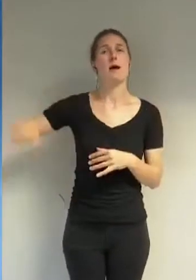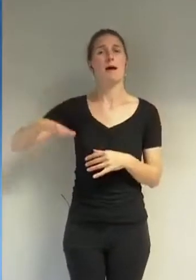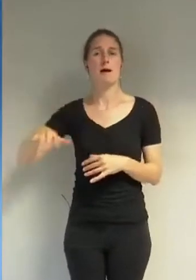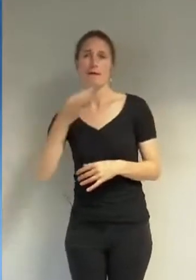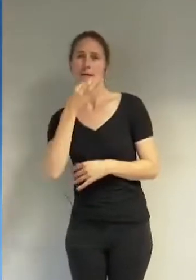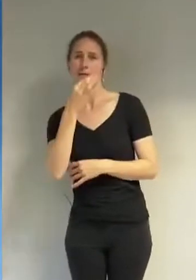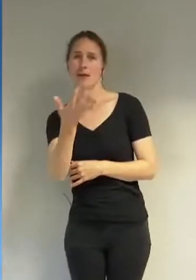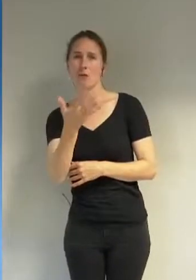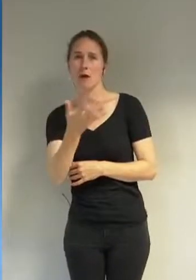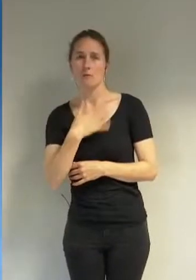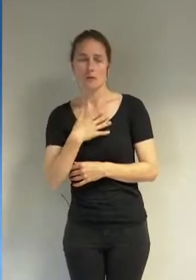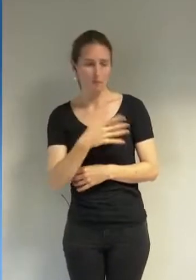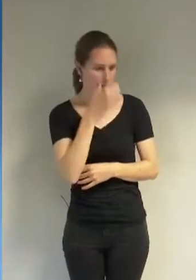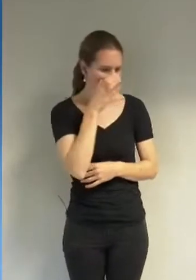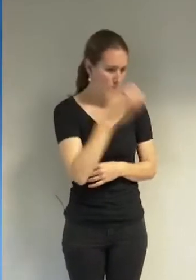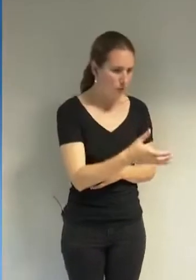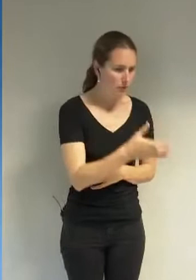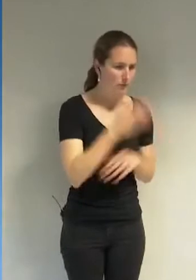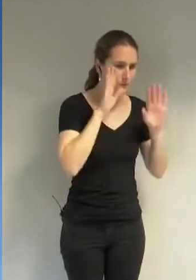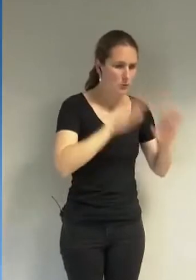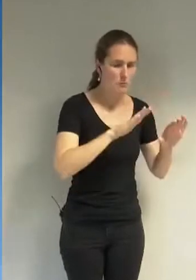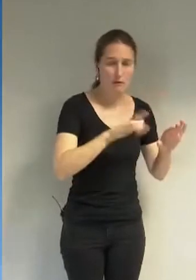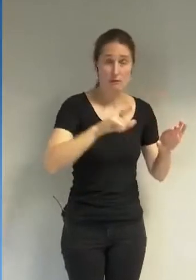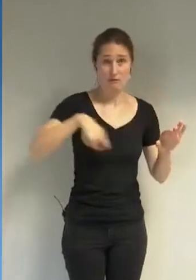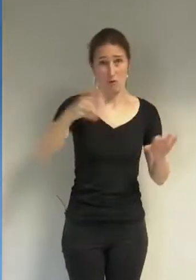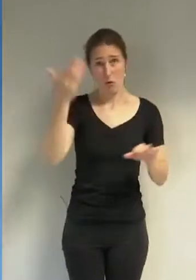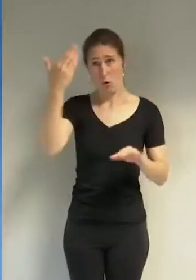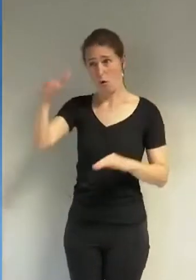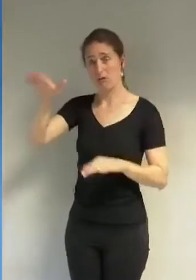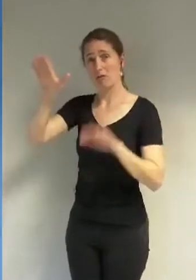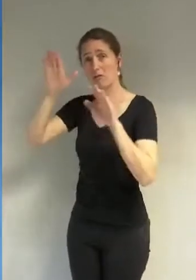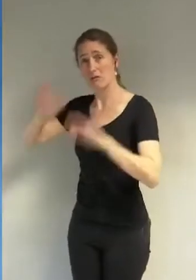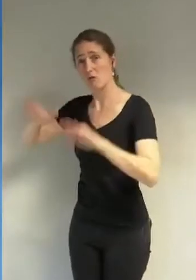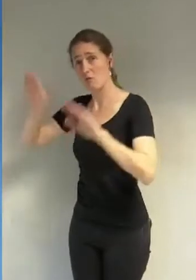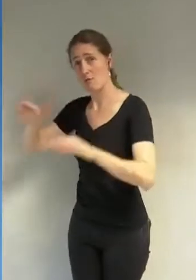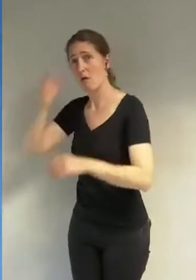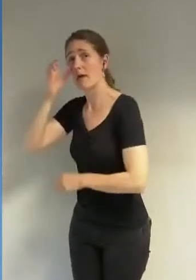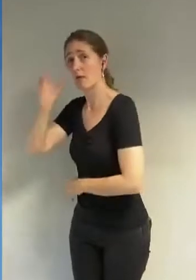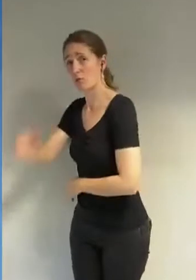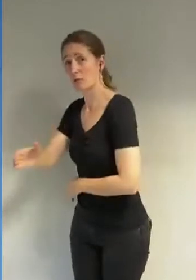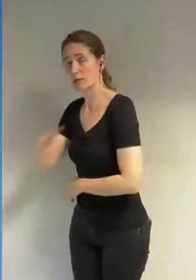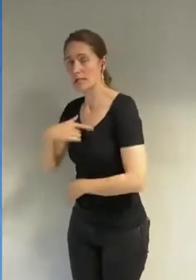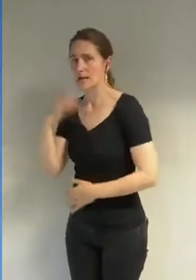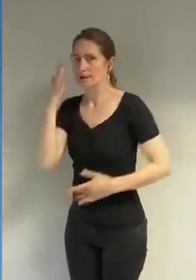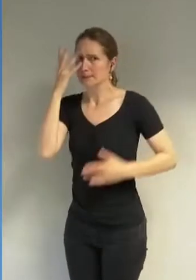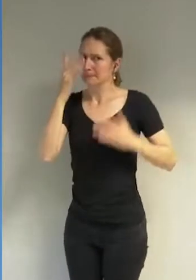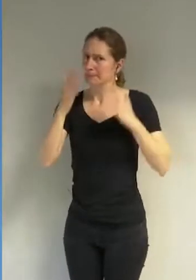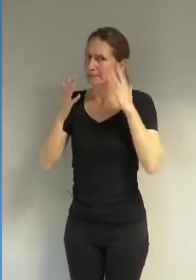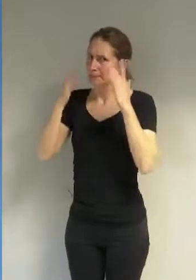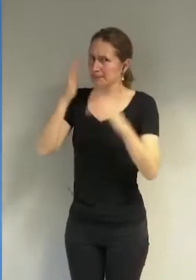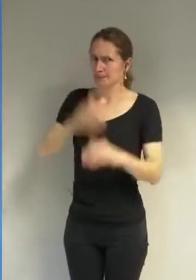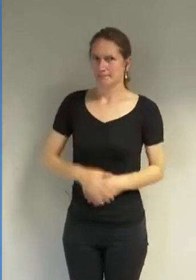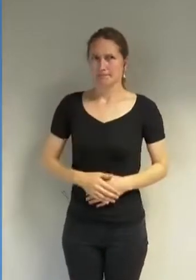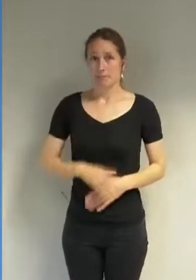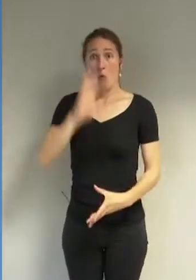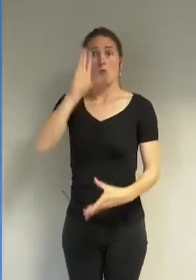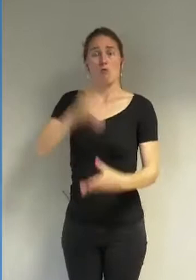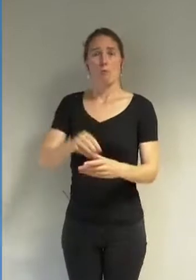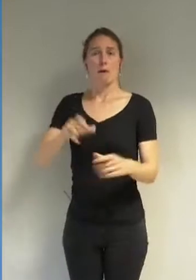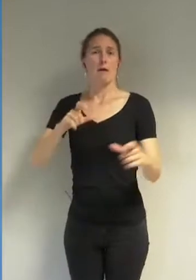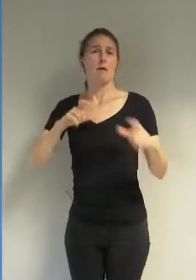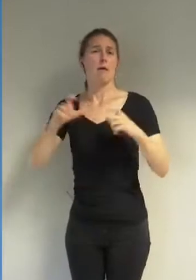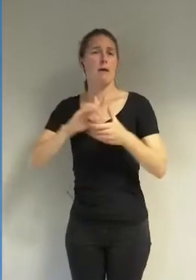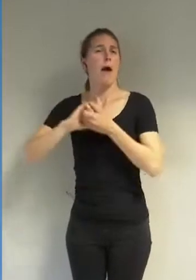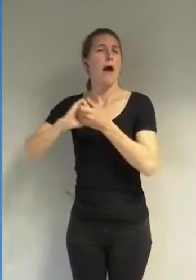pas les mêmes habitants de confession musulmane. Et c'est inquiétant. Même vos amis politiques vous lâchent. Alexis